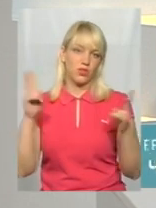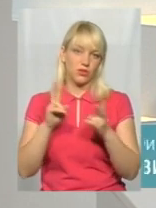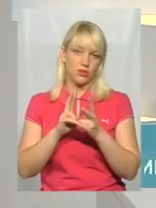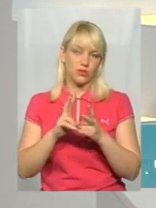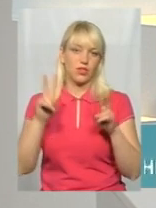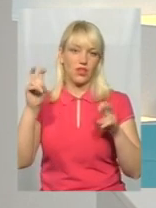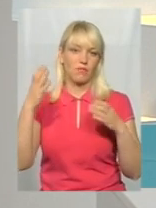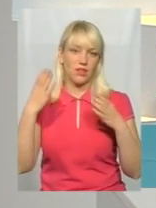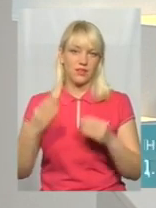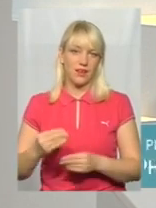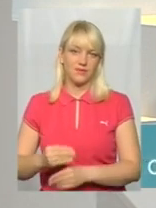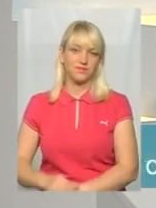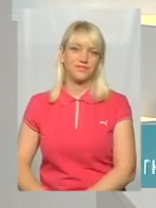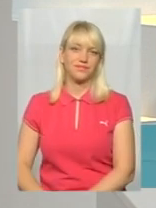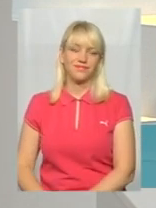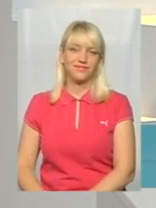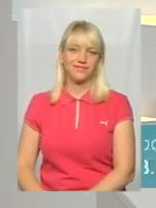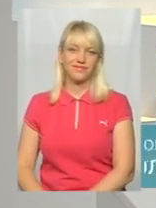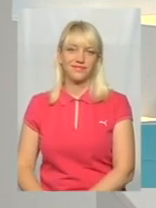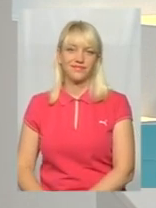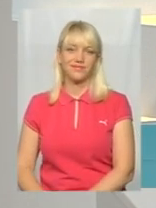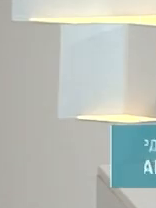у темі дня о 19.20 щобудня.